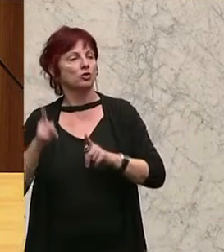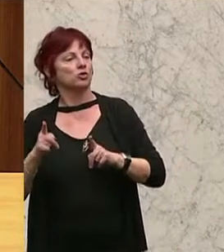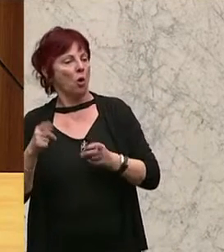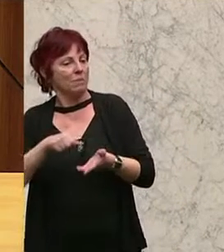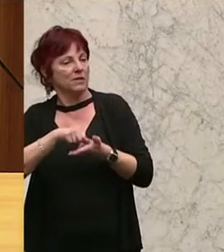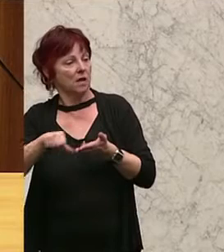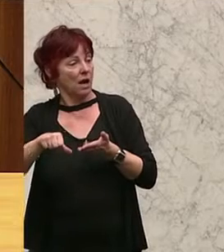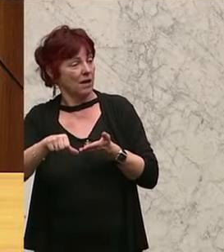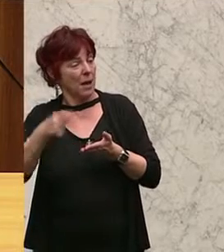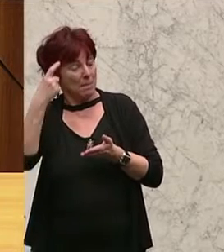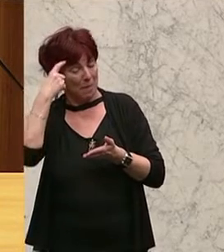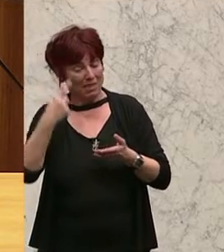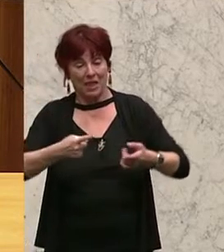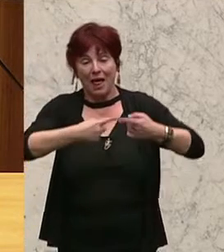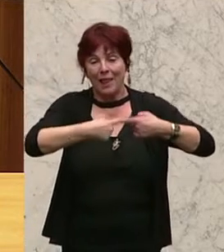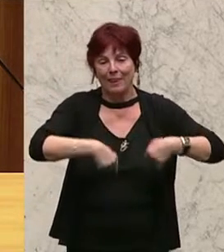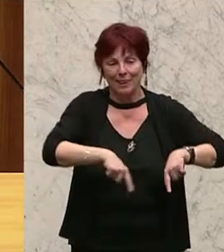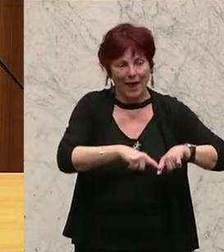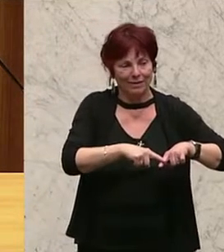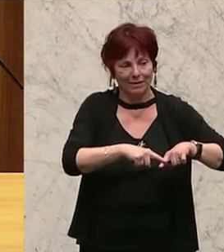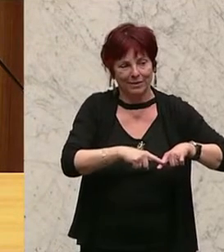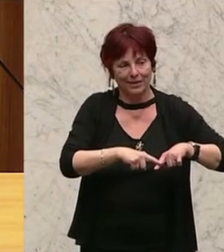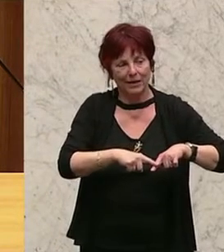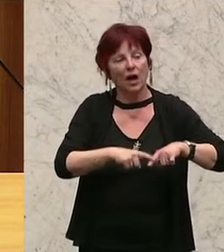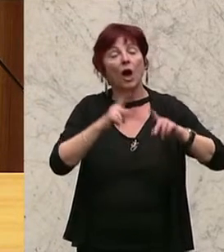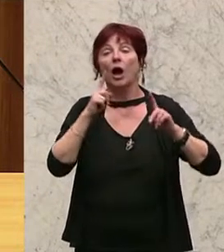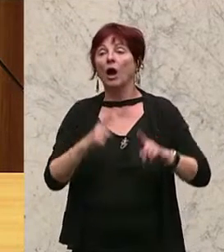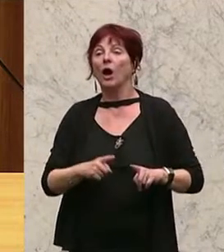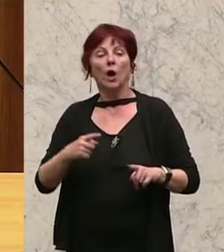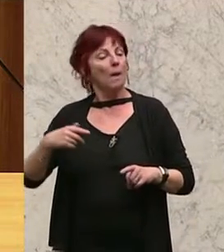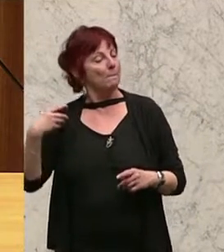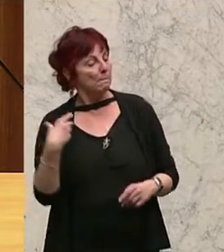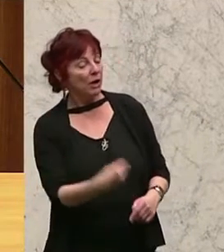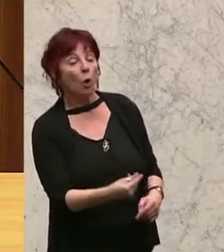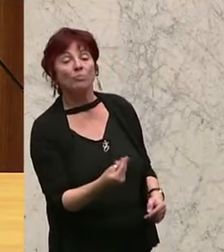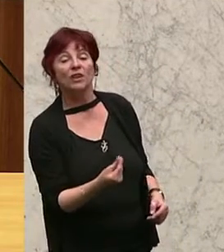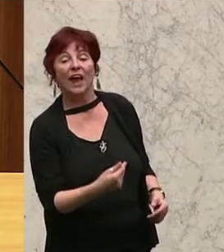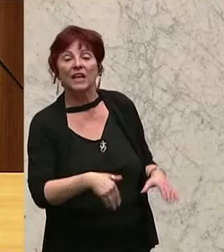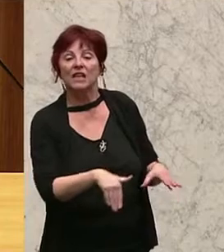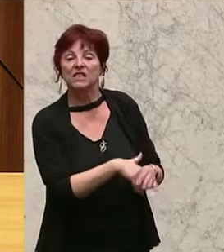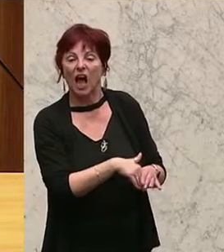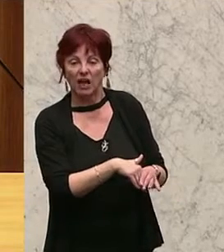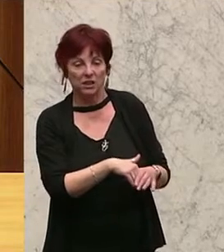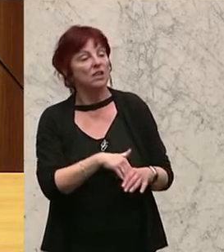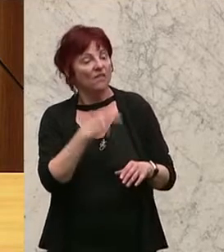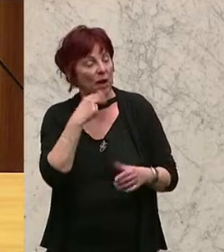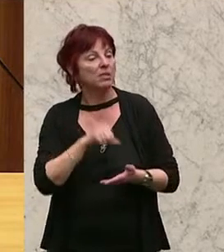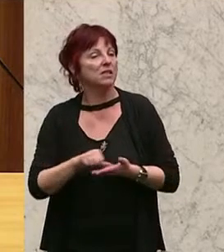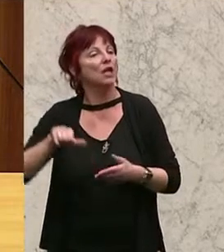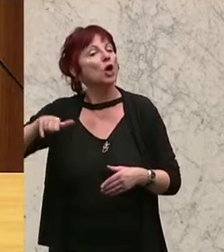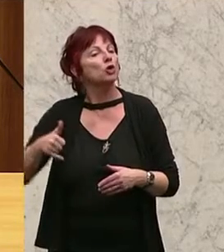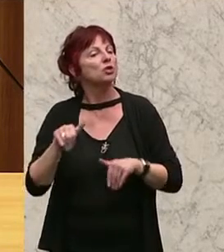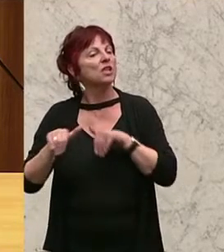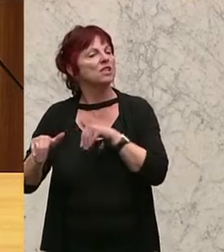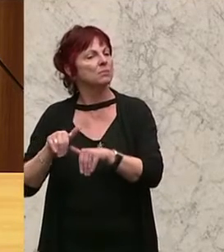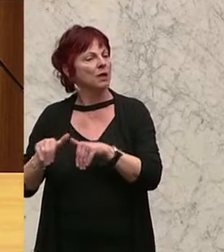die Länder letztendlich jetzt vom Justizminister das Geld ersetzt bekommen, dass hier aufgewendet